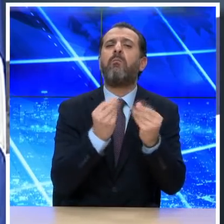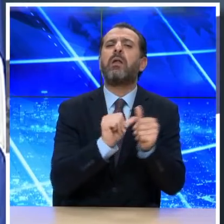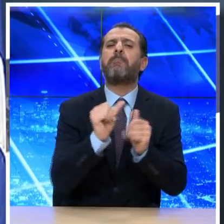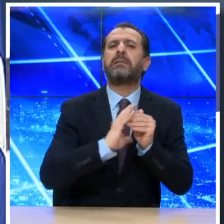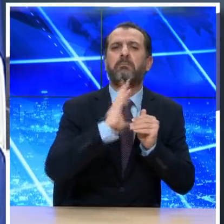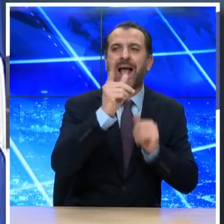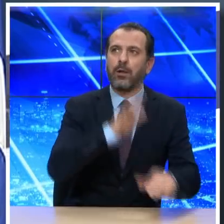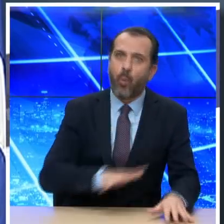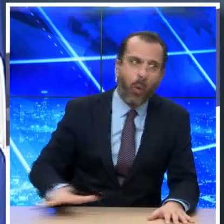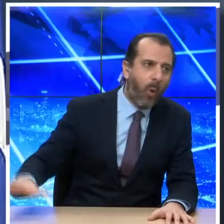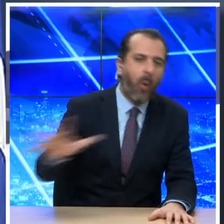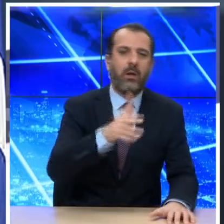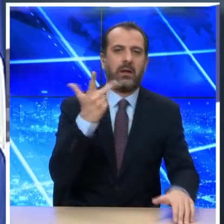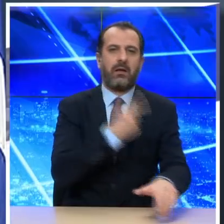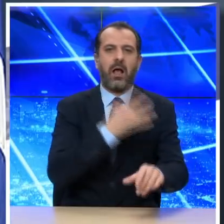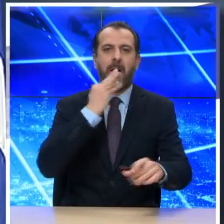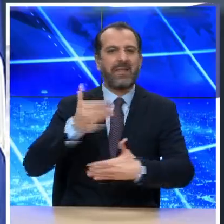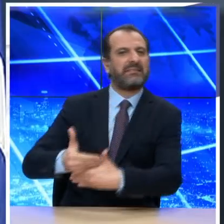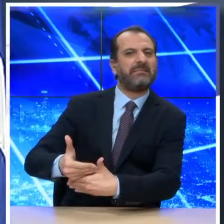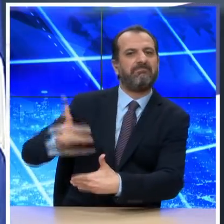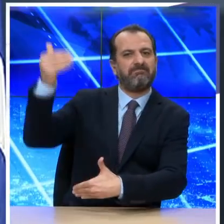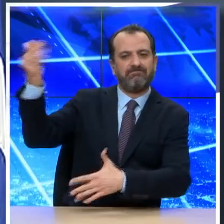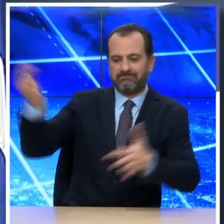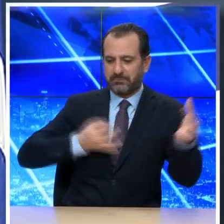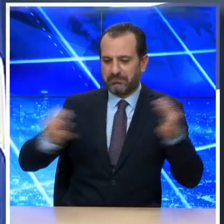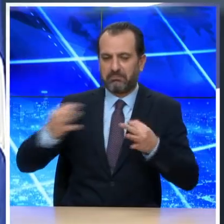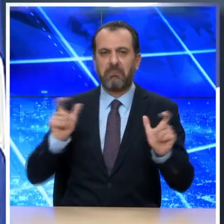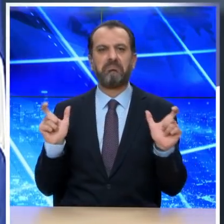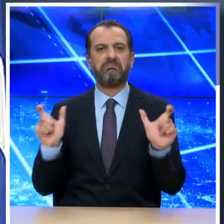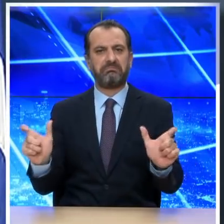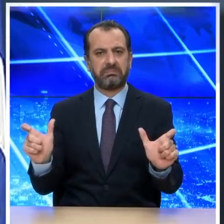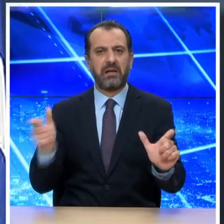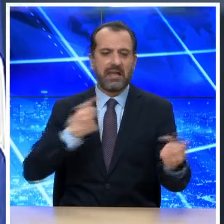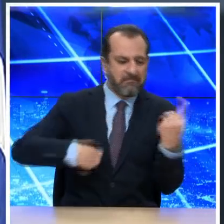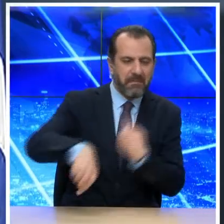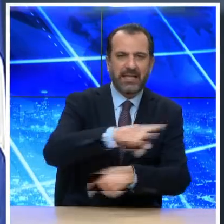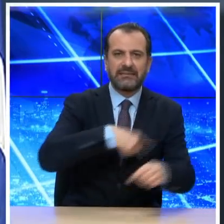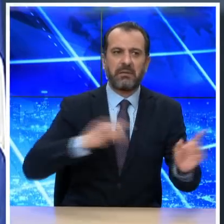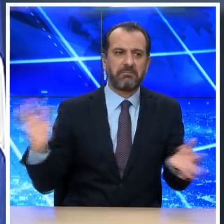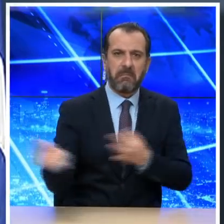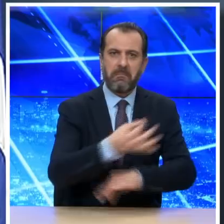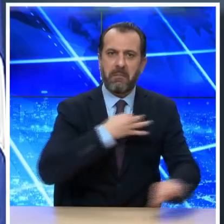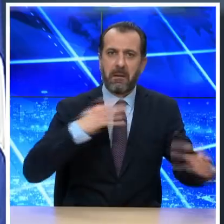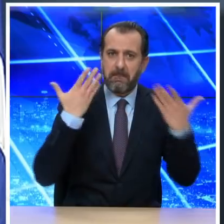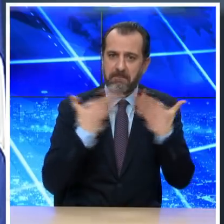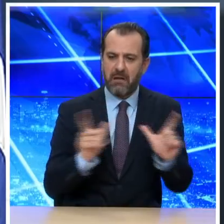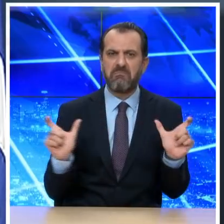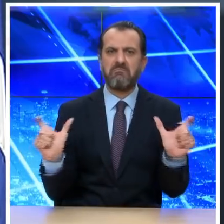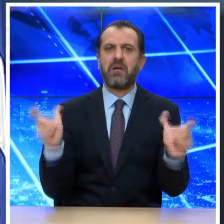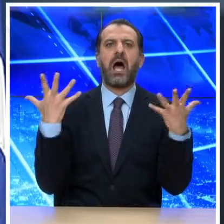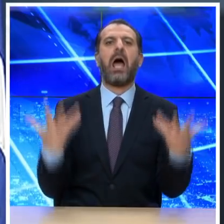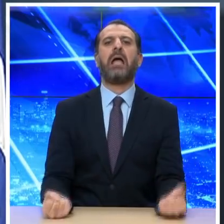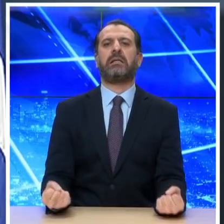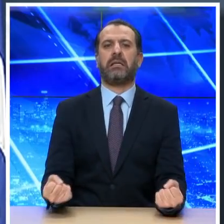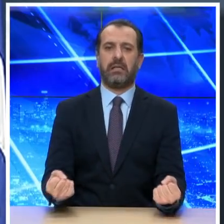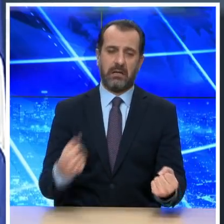και να έχουμε δημιουργήσει αυτό που λέμε το τείχος ανοσίας ή αλλιώς την ανοσία γέλης. Μην ξεχνάτε άλλωστε ότι ο καθένας από